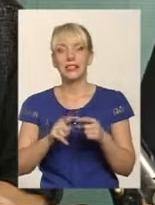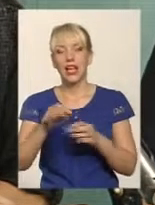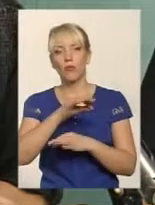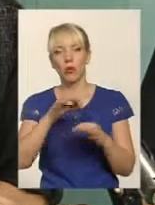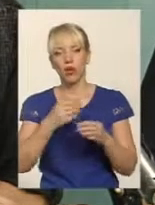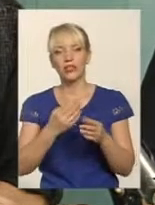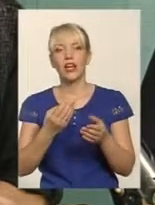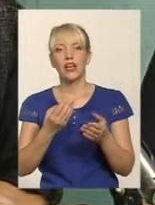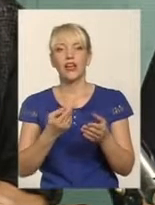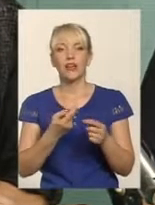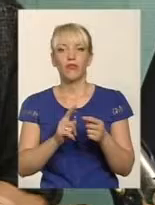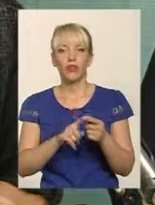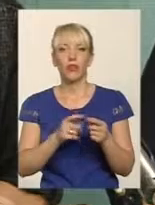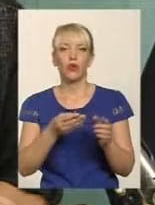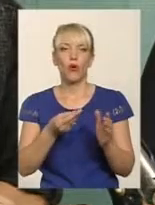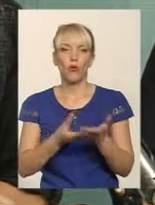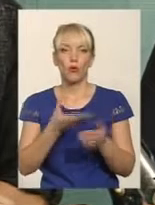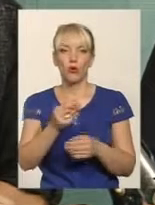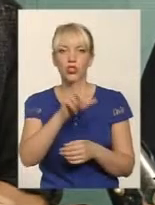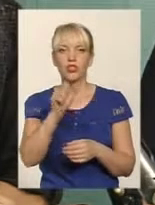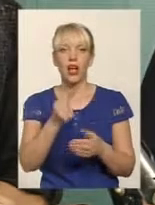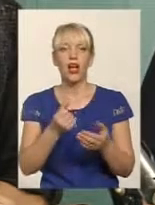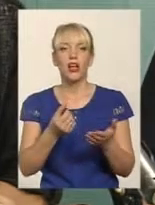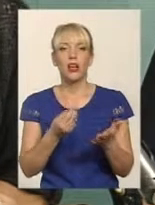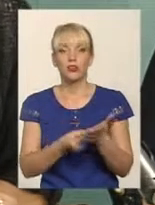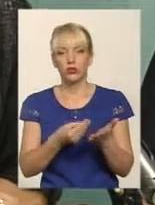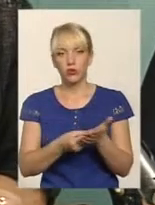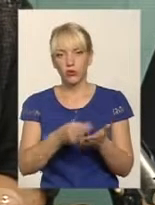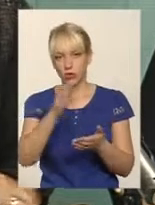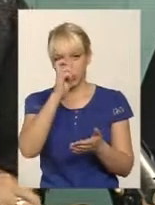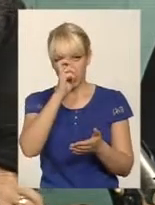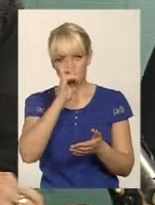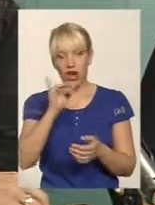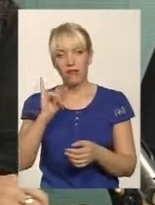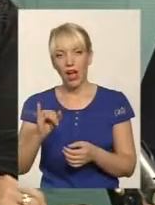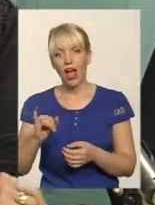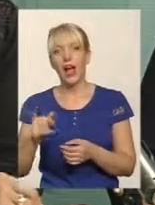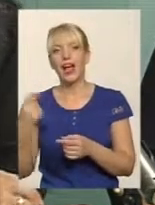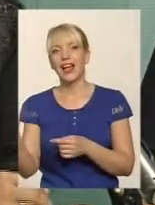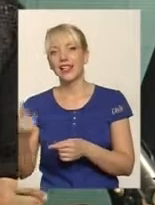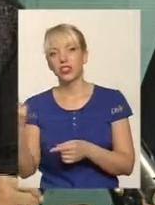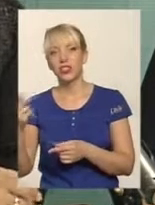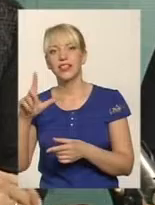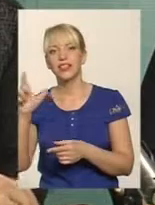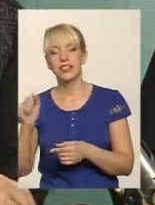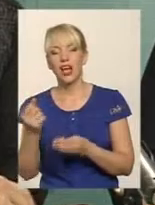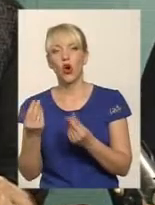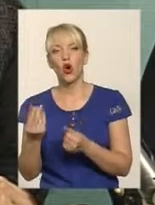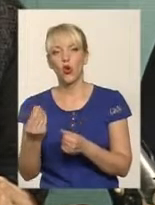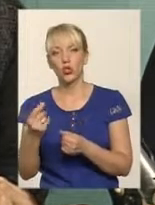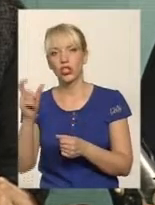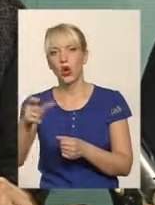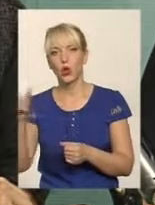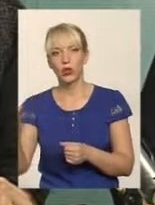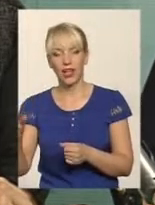свій кошт, а вже лічильник за кошти мешканців цього будинку. І друге питання щодо порядку.